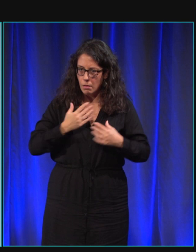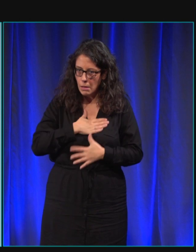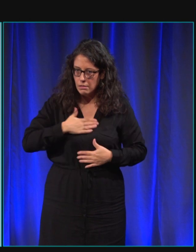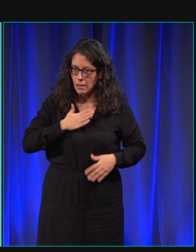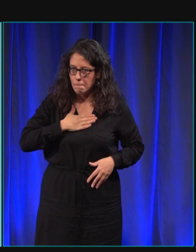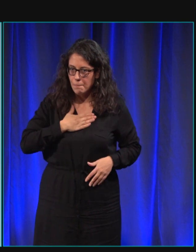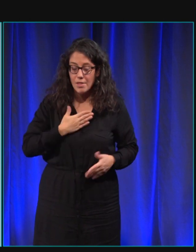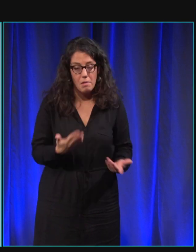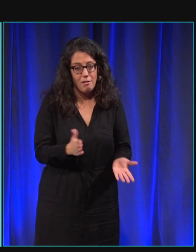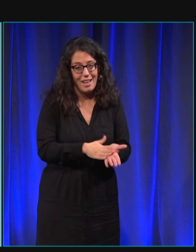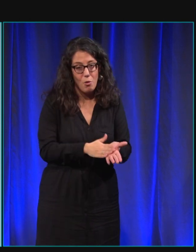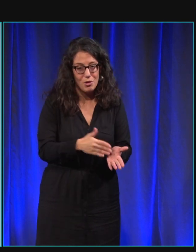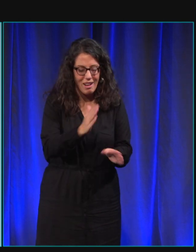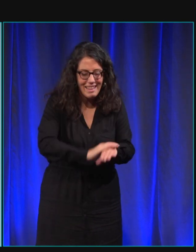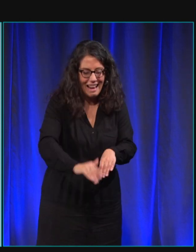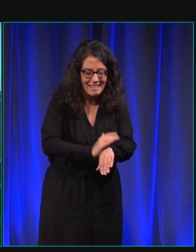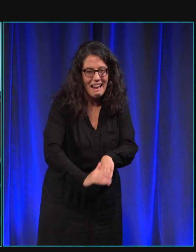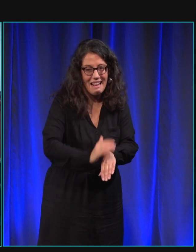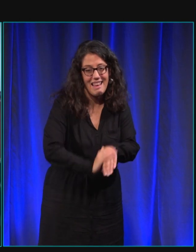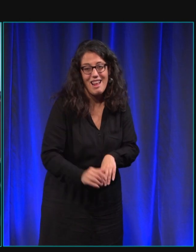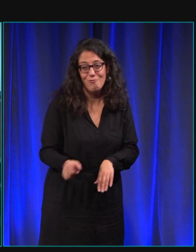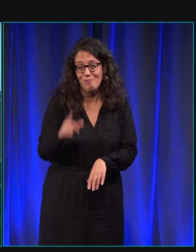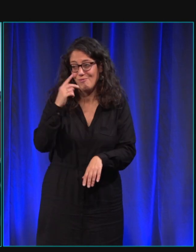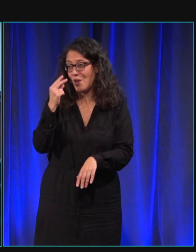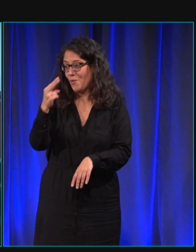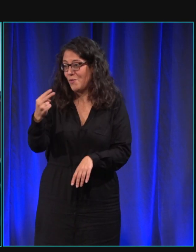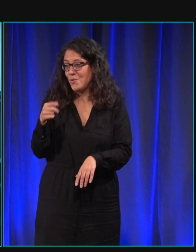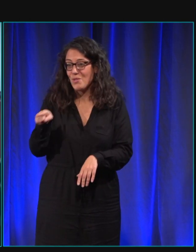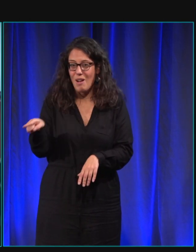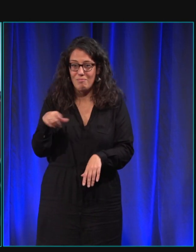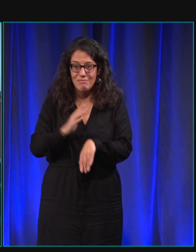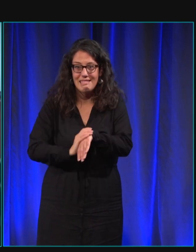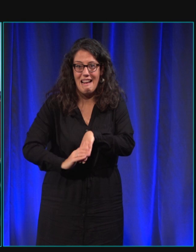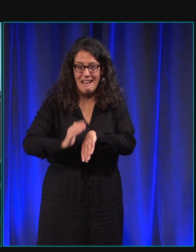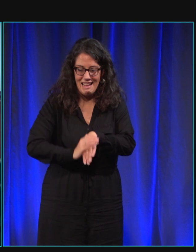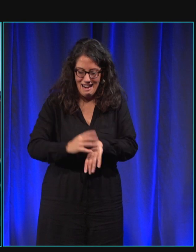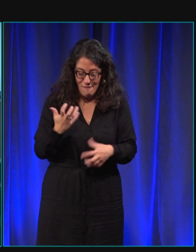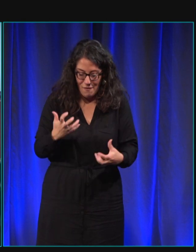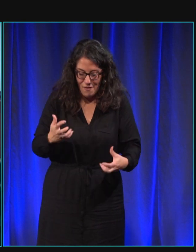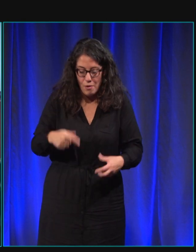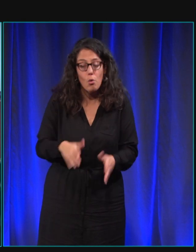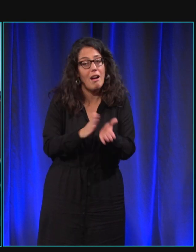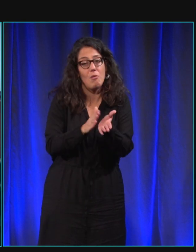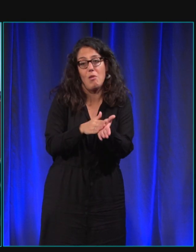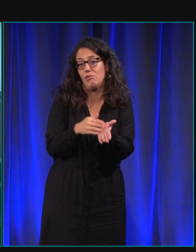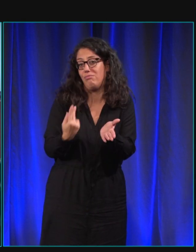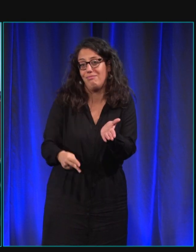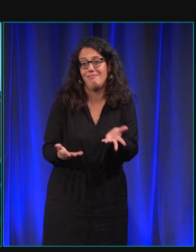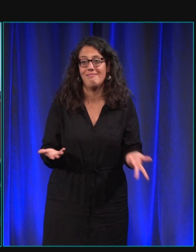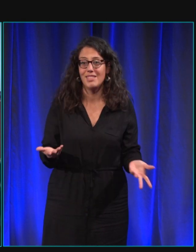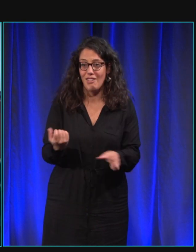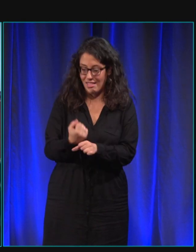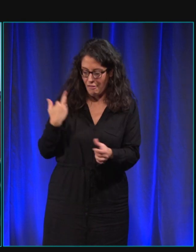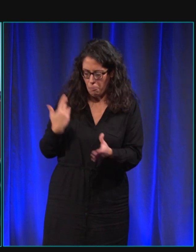la récompense voilà c'est les câlins c'est pour ça que vous voyez il est beaucoup en demande de câlins parce que c'est vraiment la récompense de son